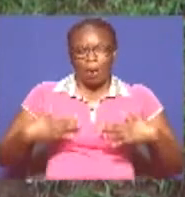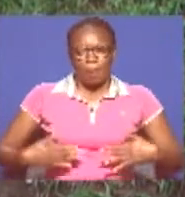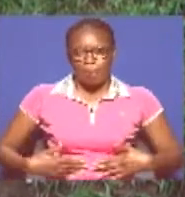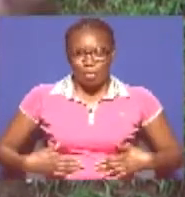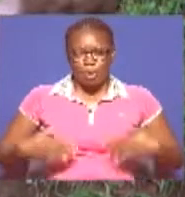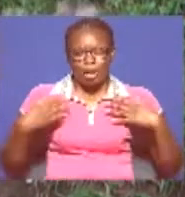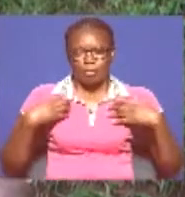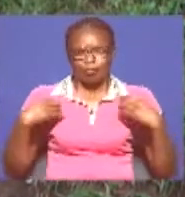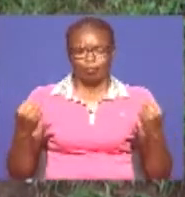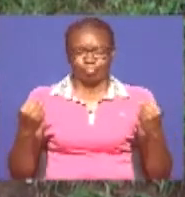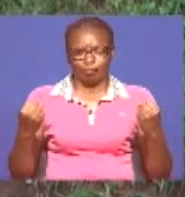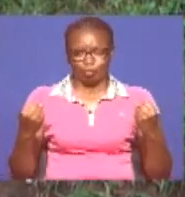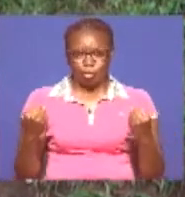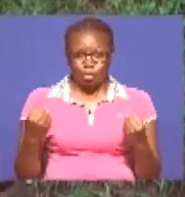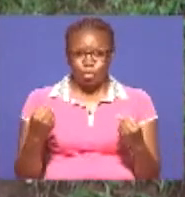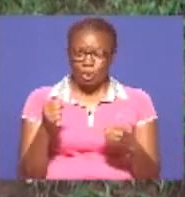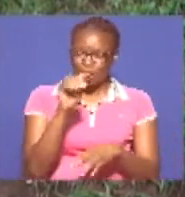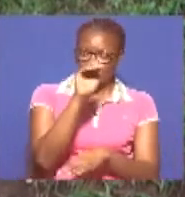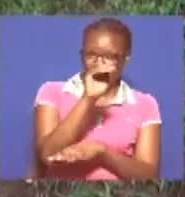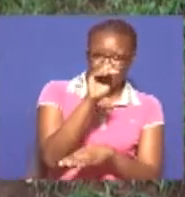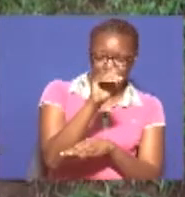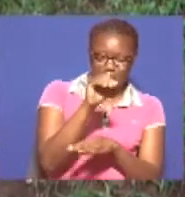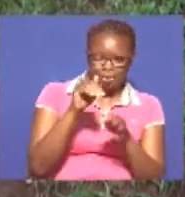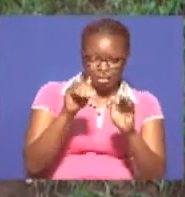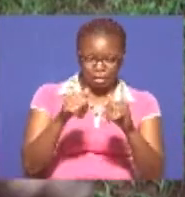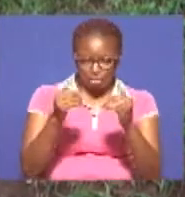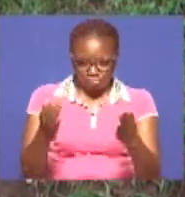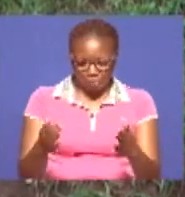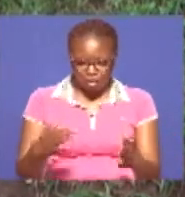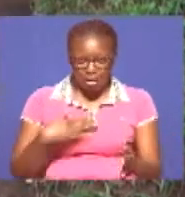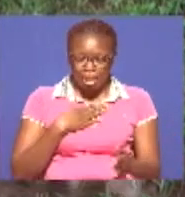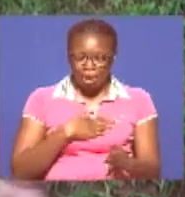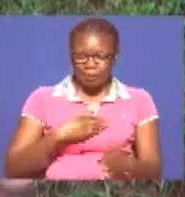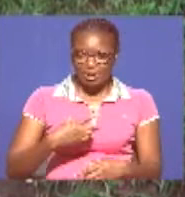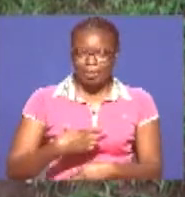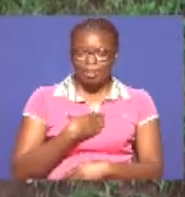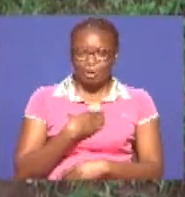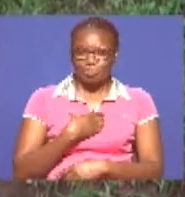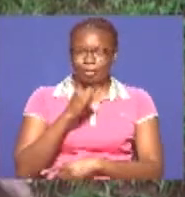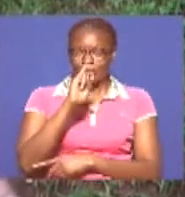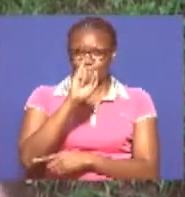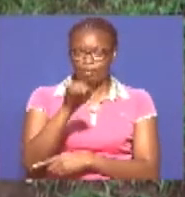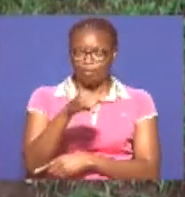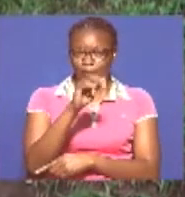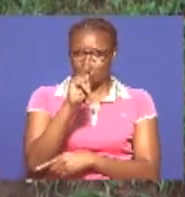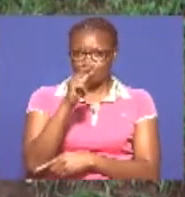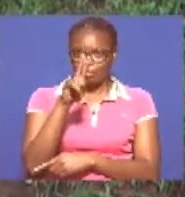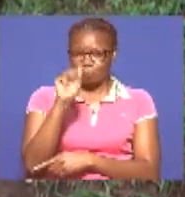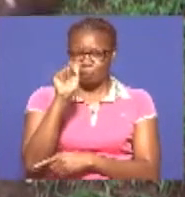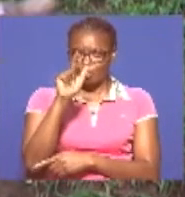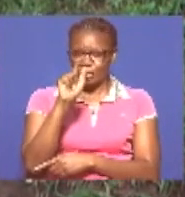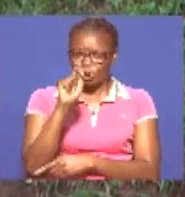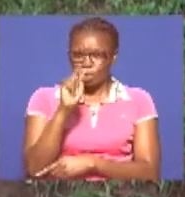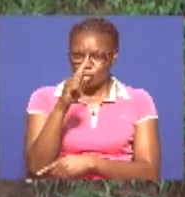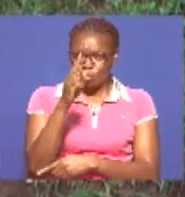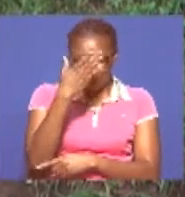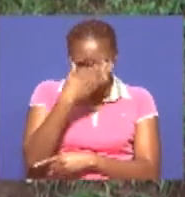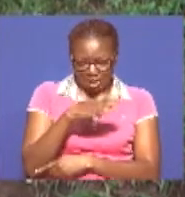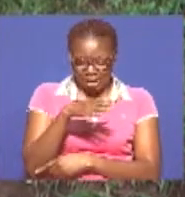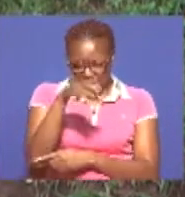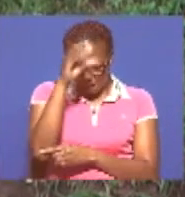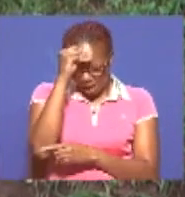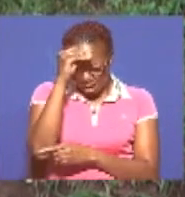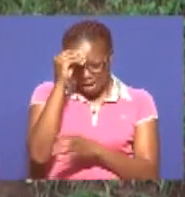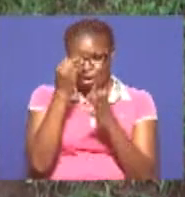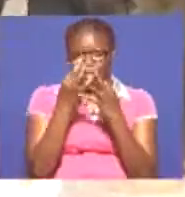So, na wauriza wakulima Wakuja jai kuwa Siku moja unasoma maniwa na cricket Na hatu kulipishi